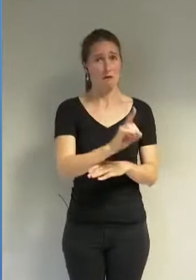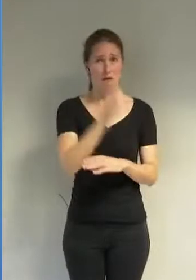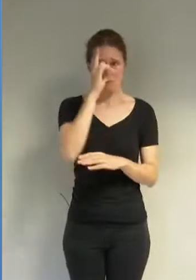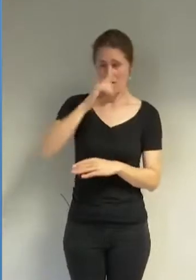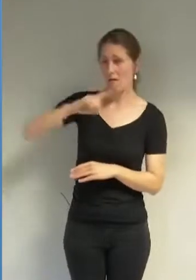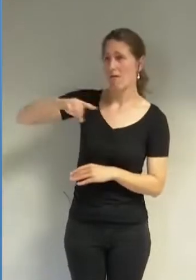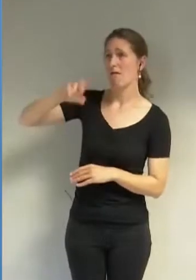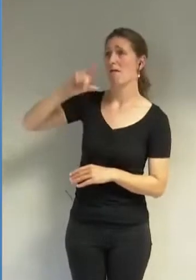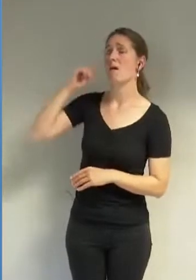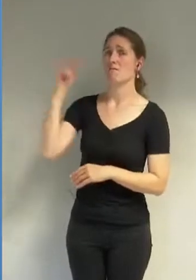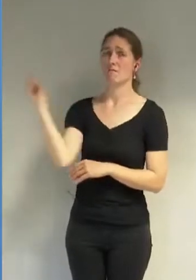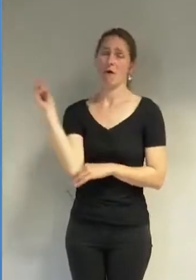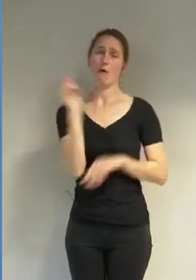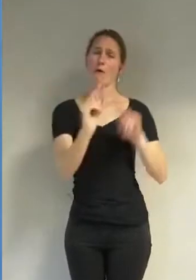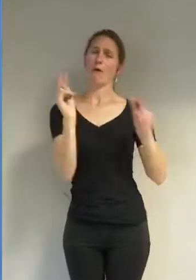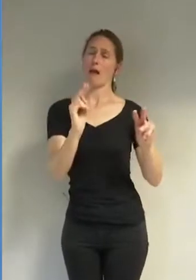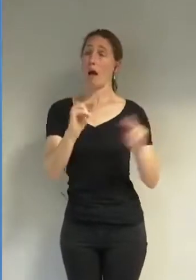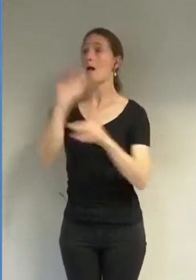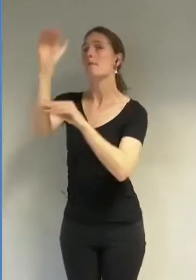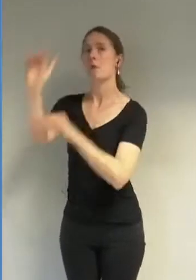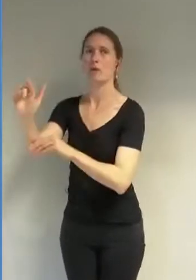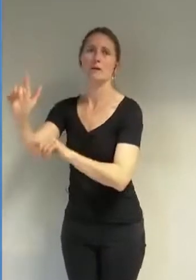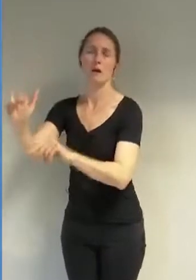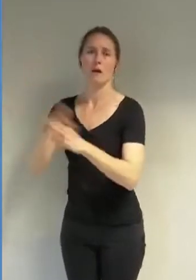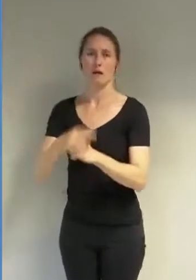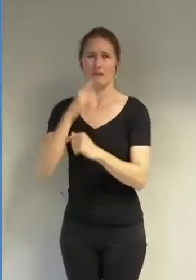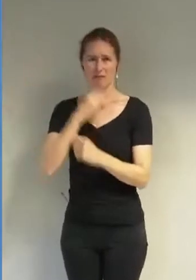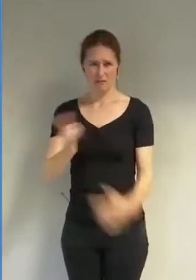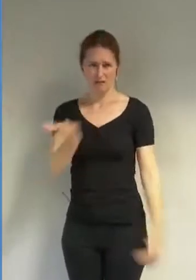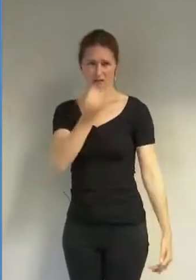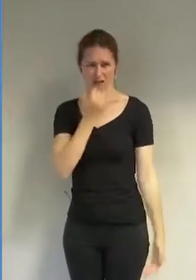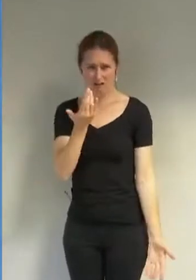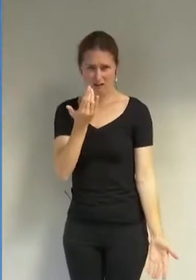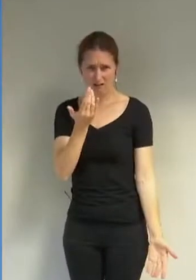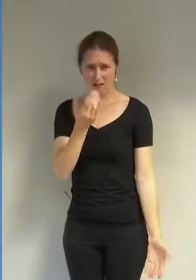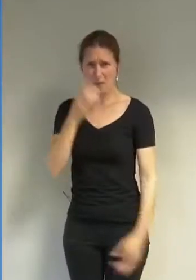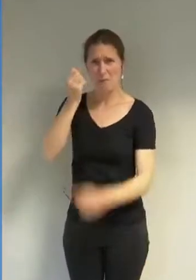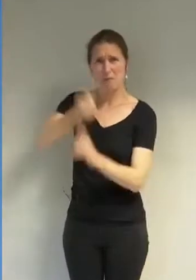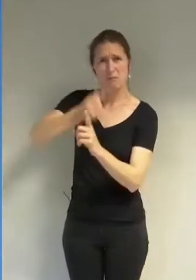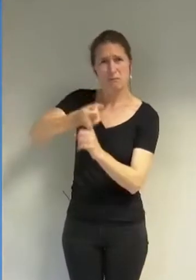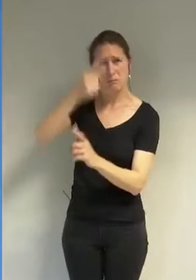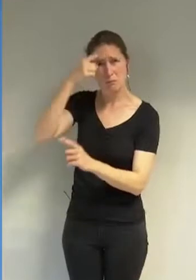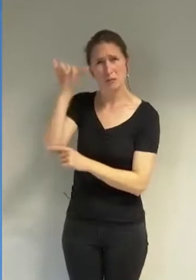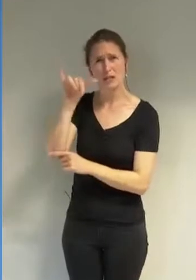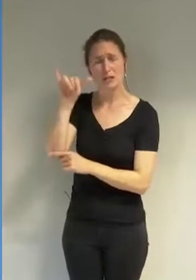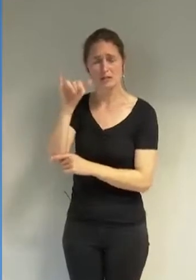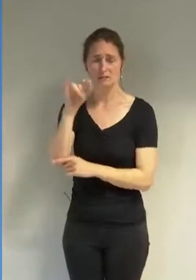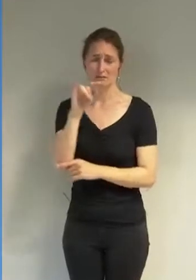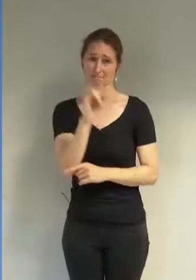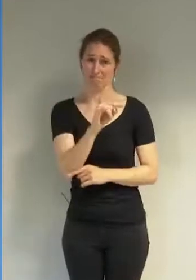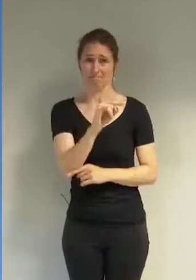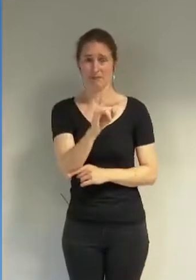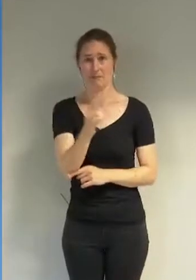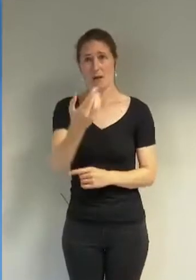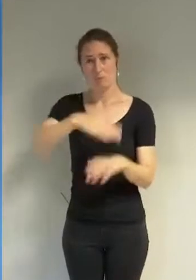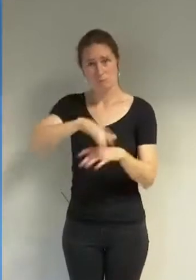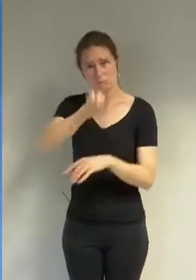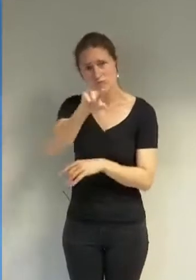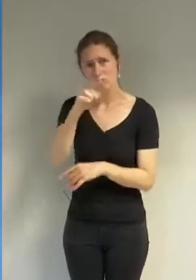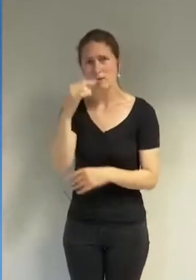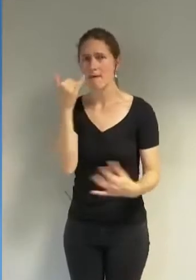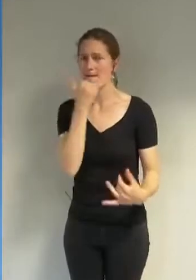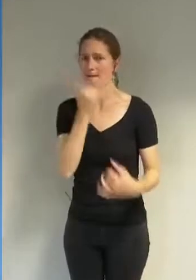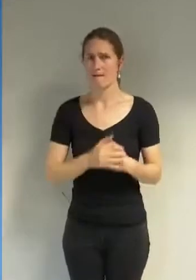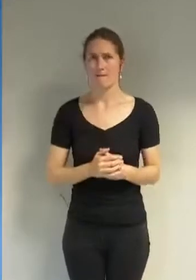trompé de camp. Vous êtes instrumentalisé par une minorité agissante. Vous vous cachez derrière une minorité de femmes qui veulent votre burkini.